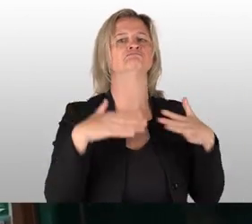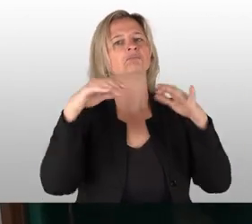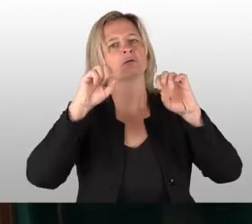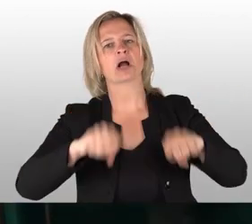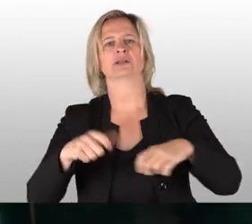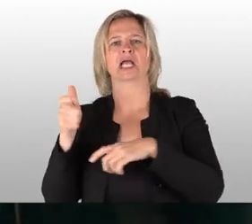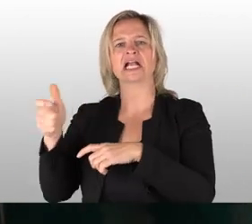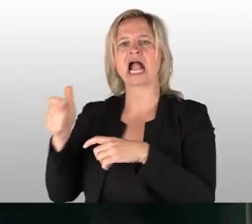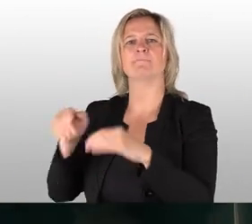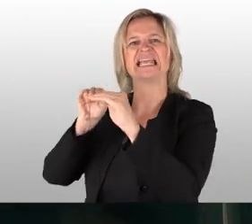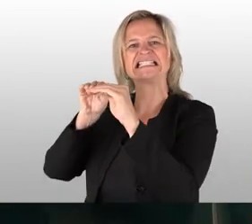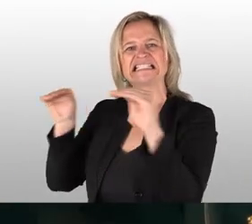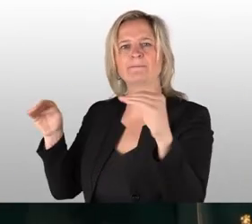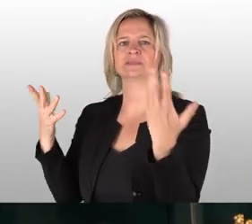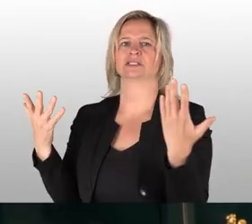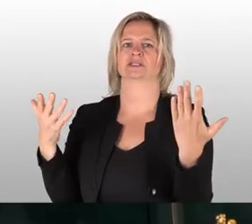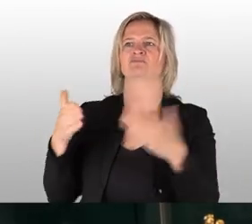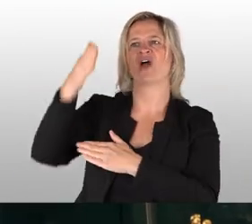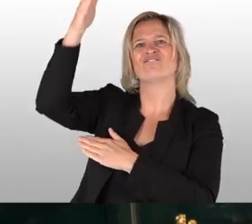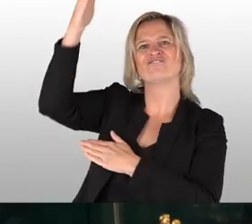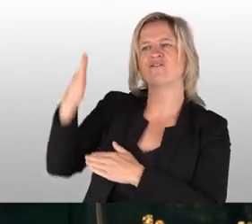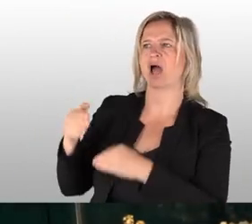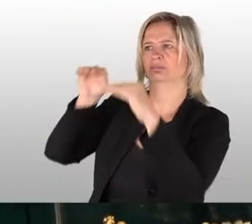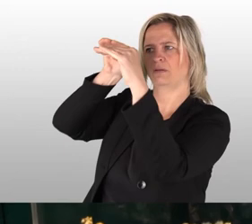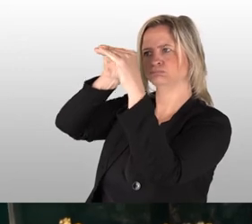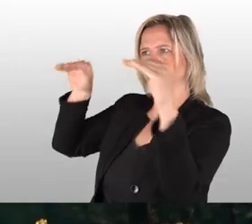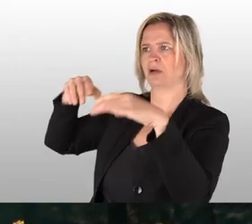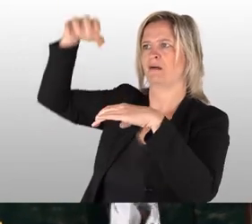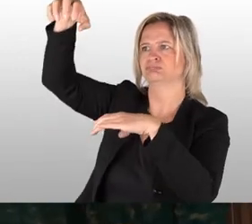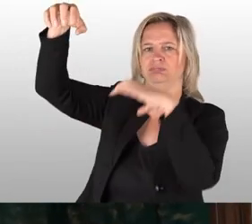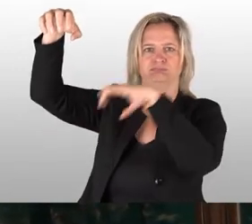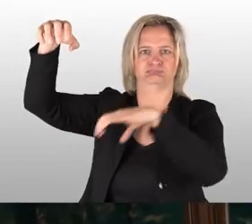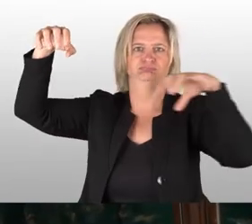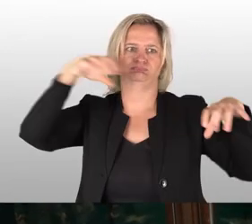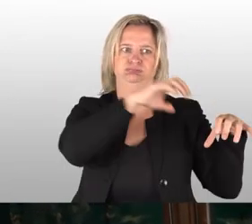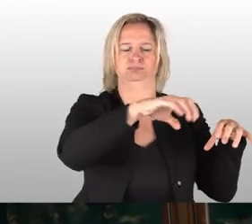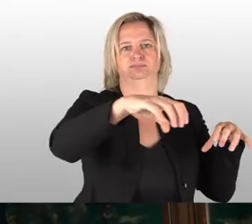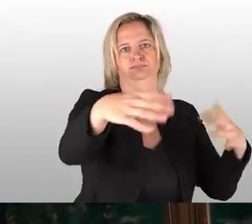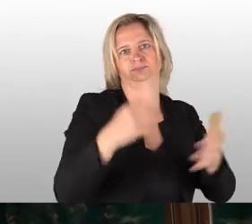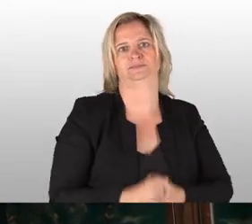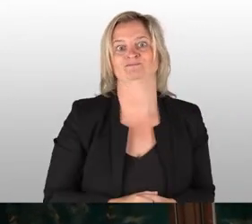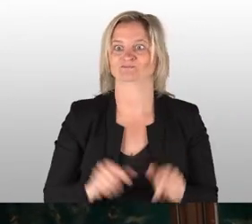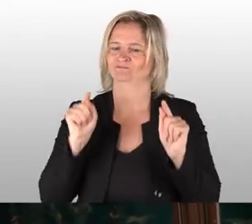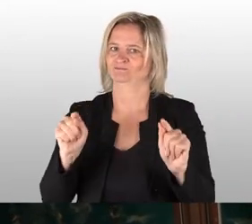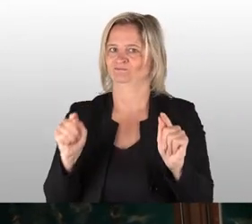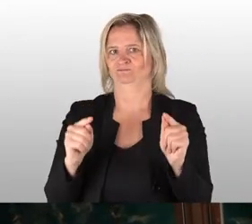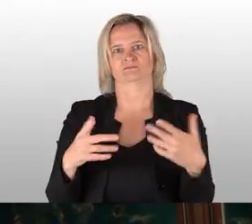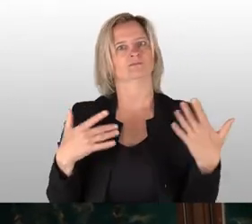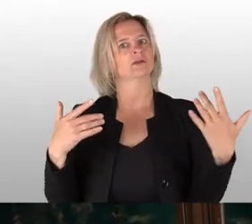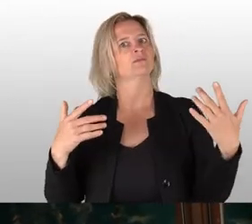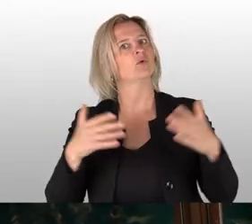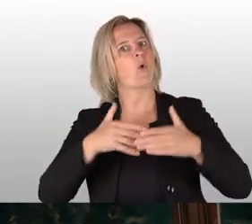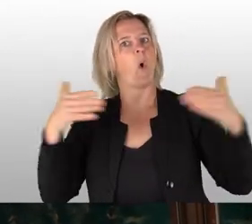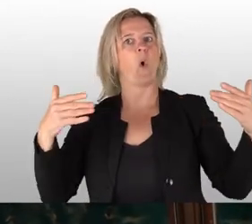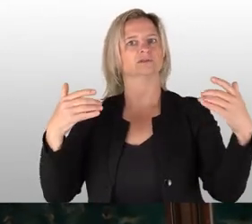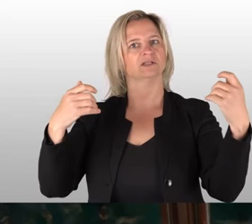Tafeln, Kaminsimsen oder auf Wandkonsolen an der Wand. Also das war ein unterhaltender